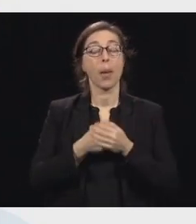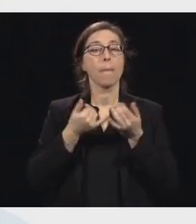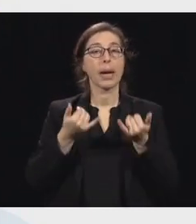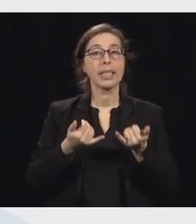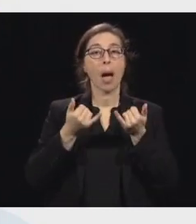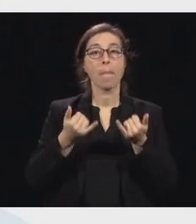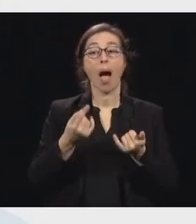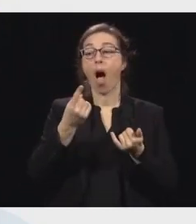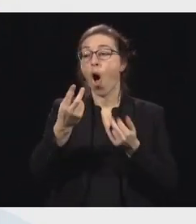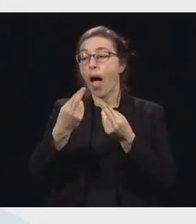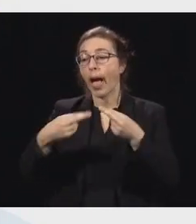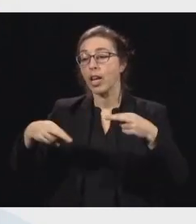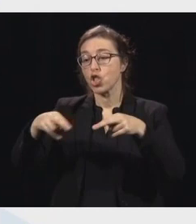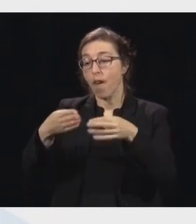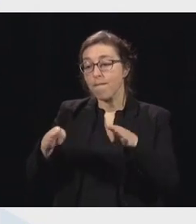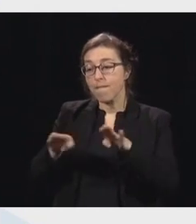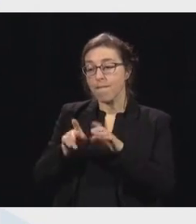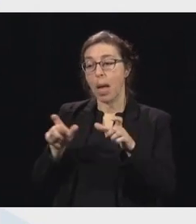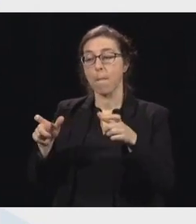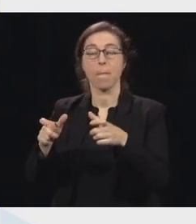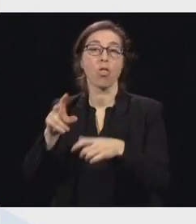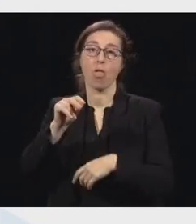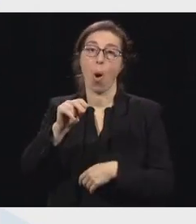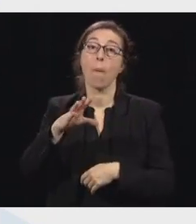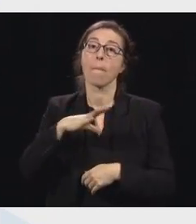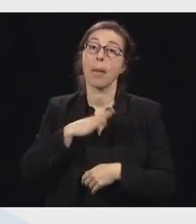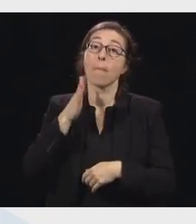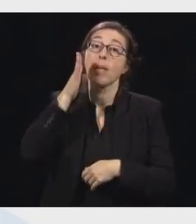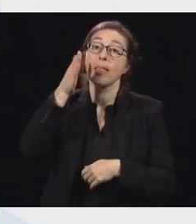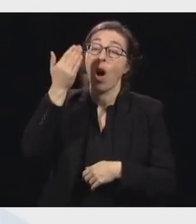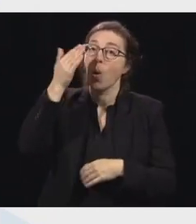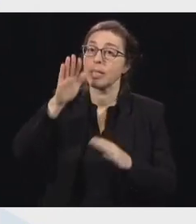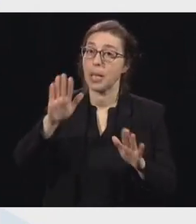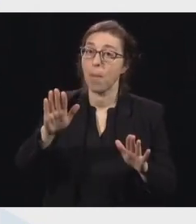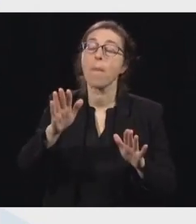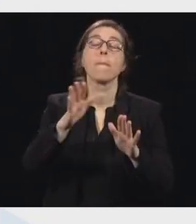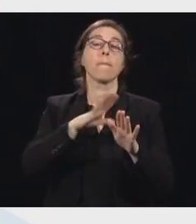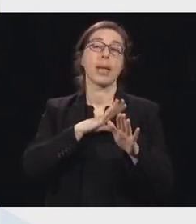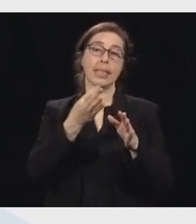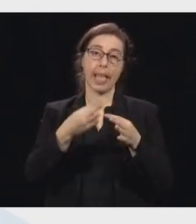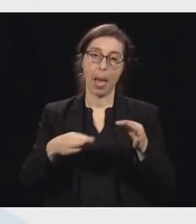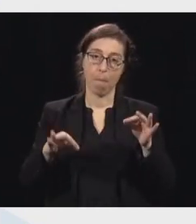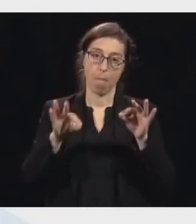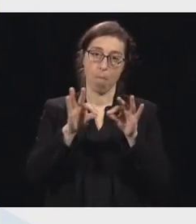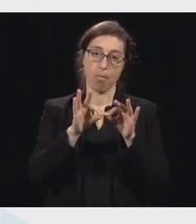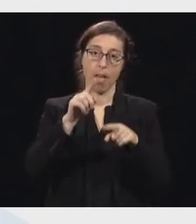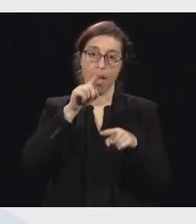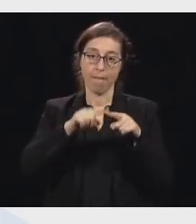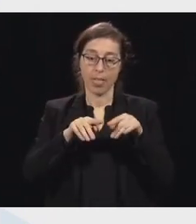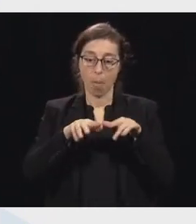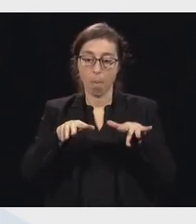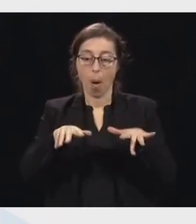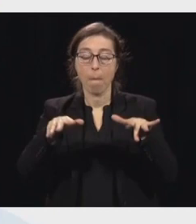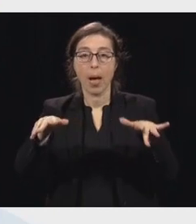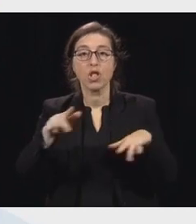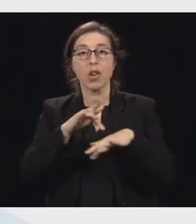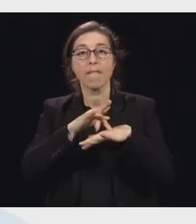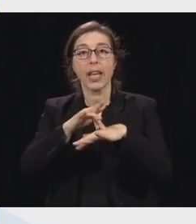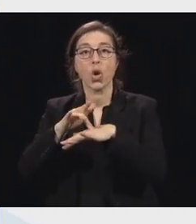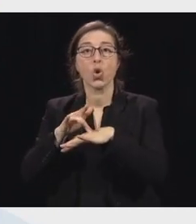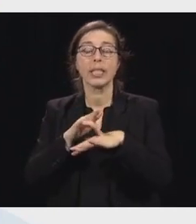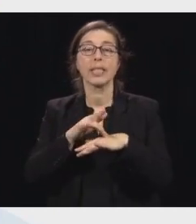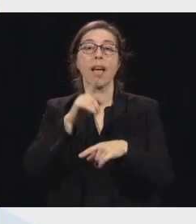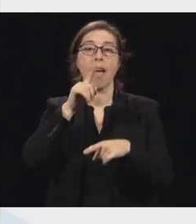Mais c'est important pour éviter de propager le virus d'une région à l'autre, de ne pas